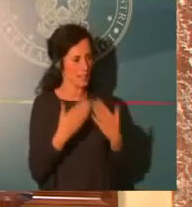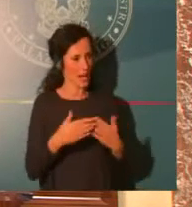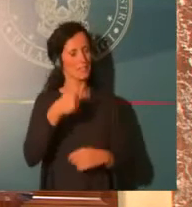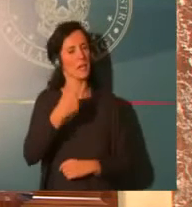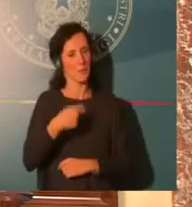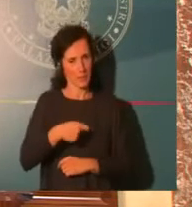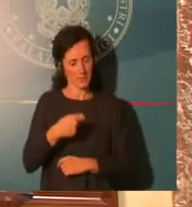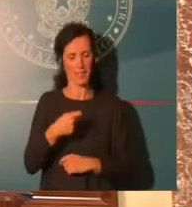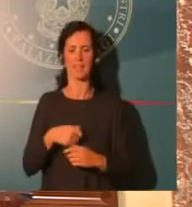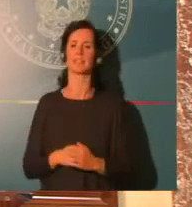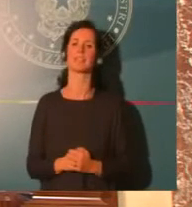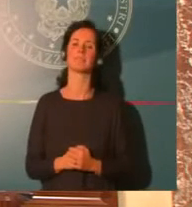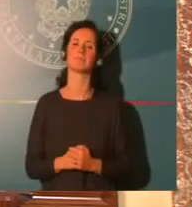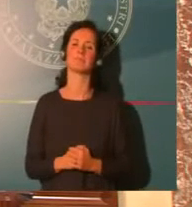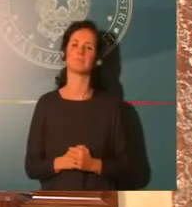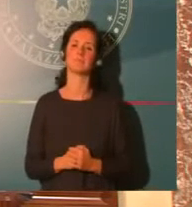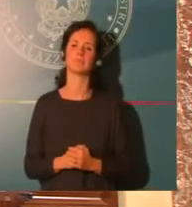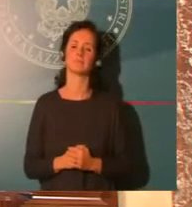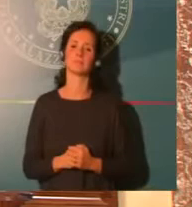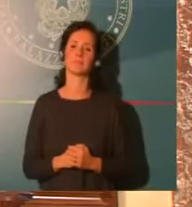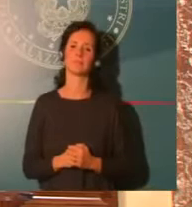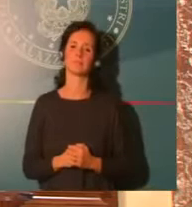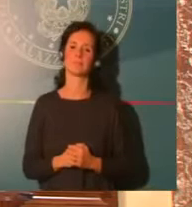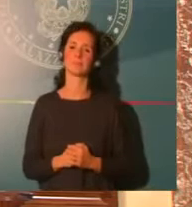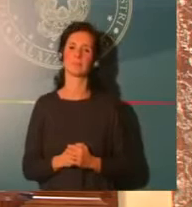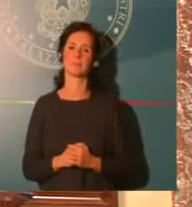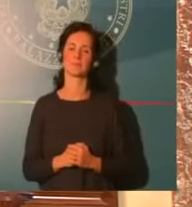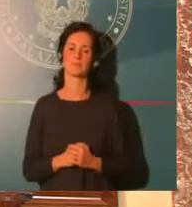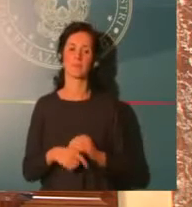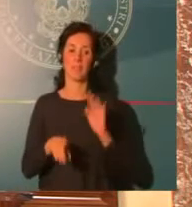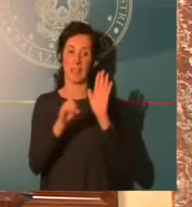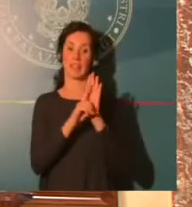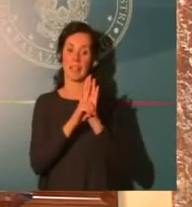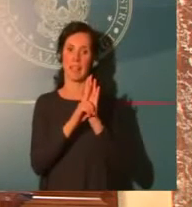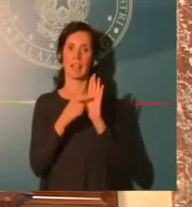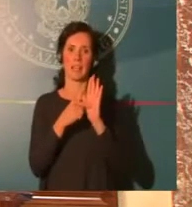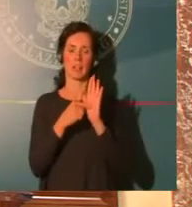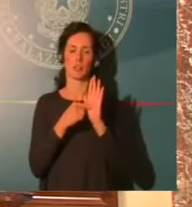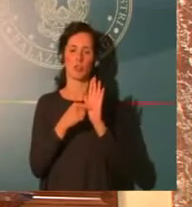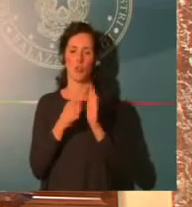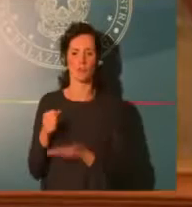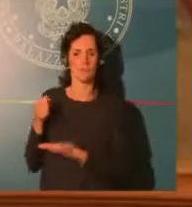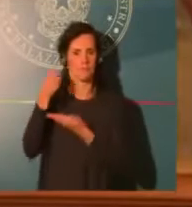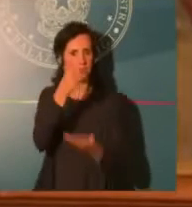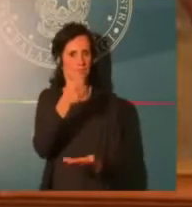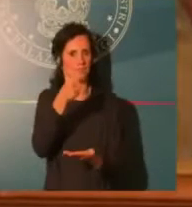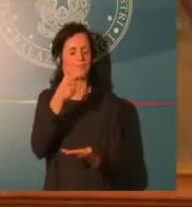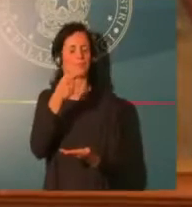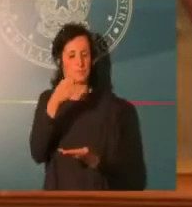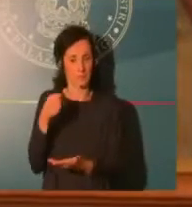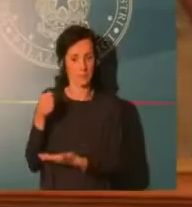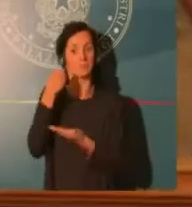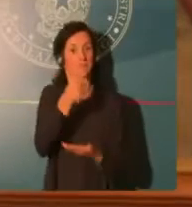come è stato detto, più di 5 miliardi, per la precisione 5 miliardi e 4 in termini di indebitamento netto,